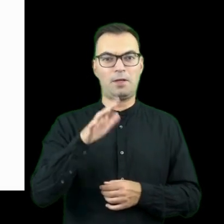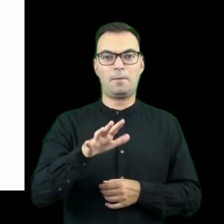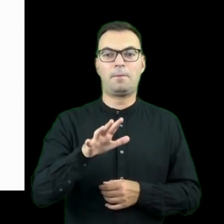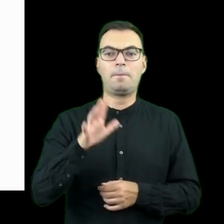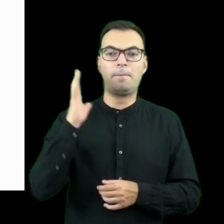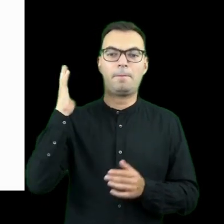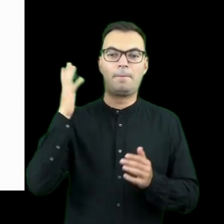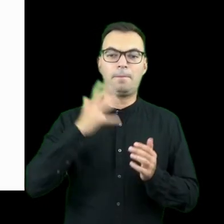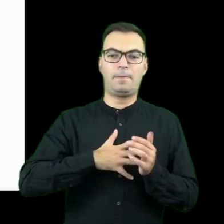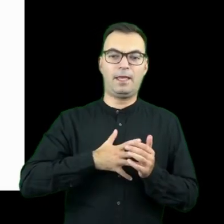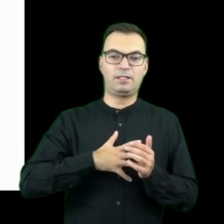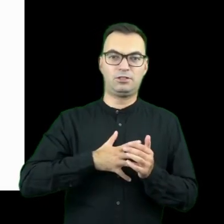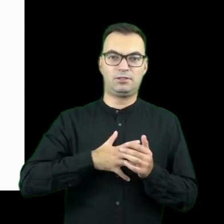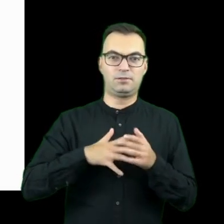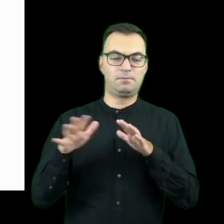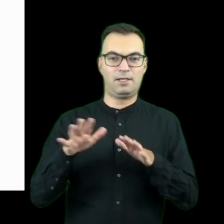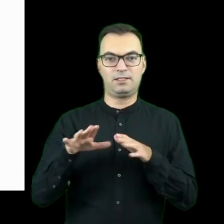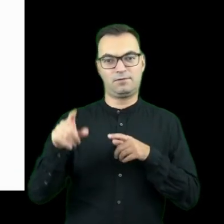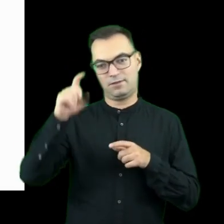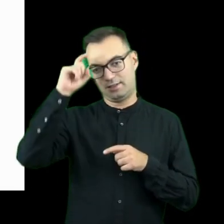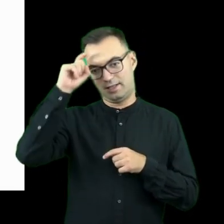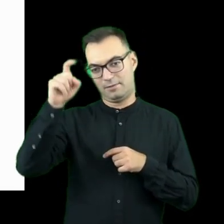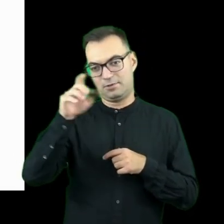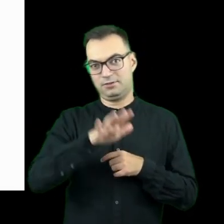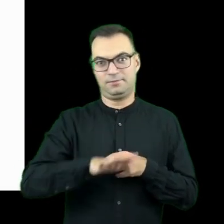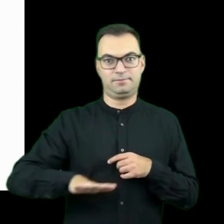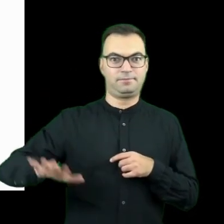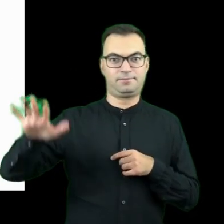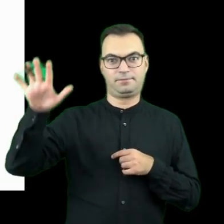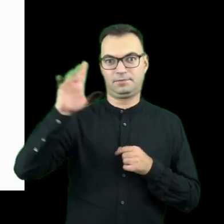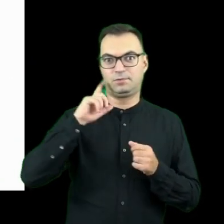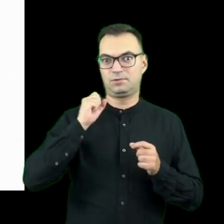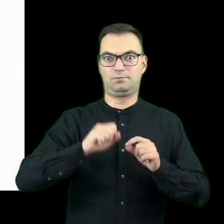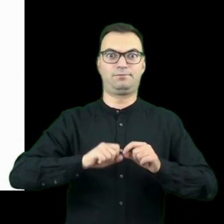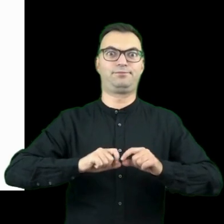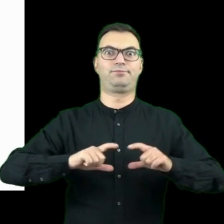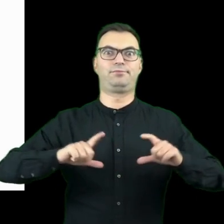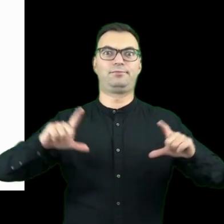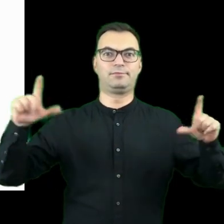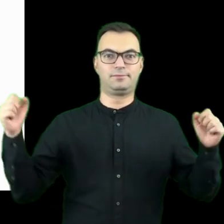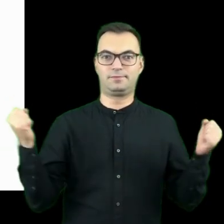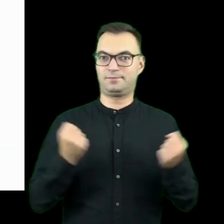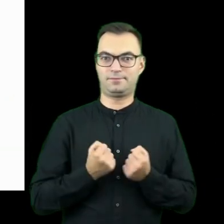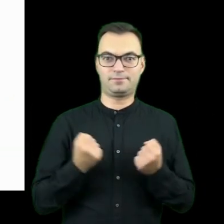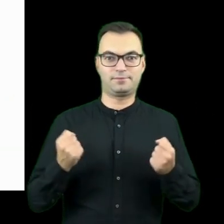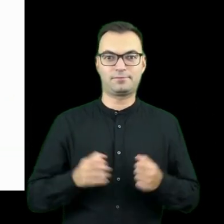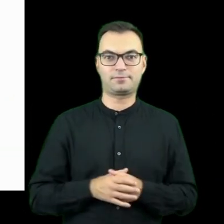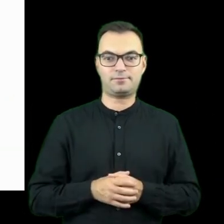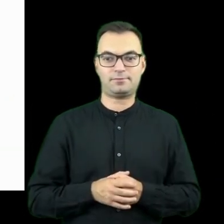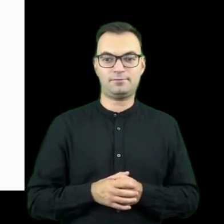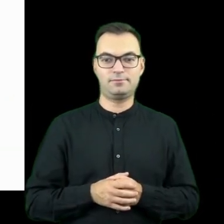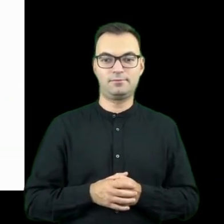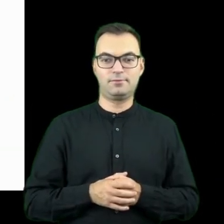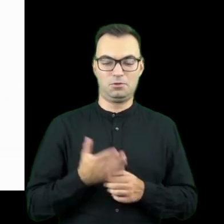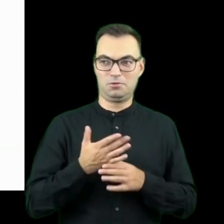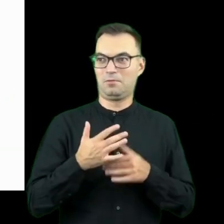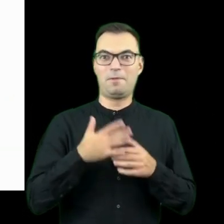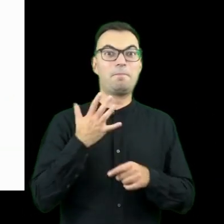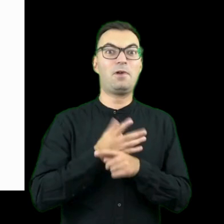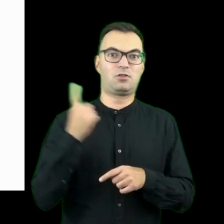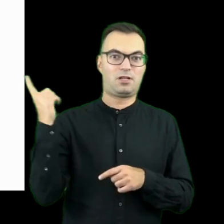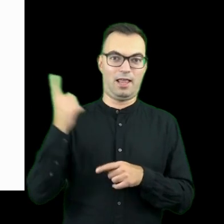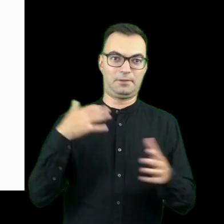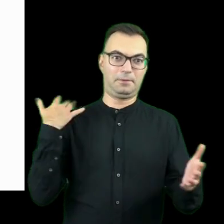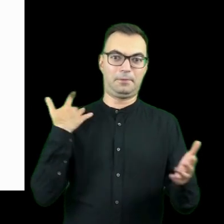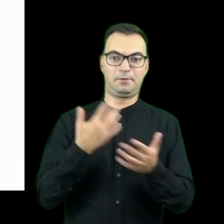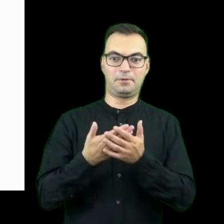pięciu tysiącach miejsc w Niemczech. Możemy mówić o rzeczywiście bardzo dużej skali, która była budowana, jak widzimy, przez prawie